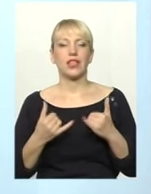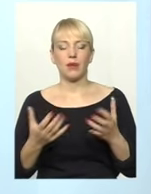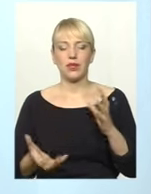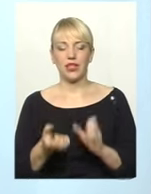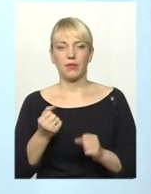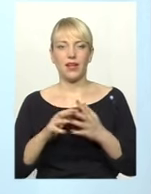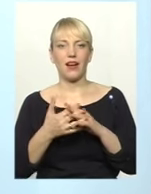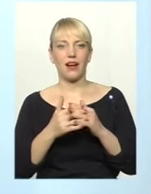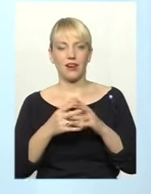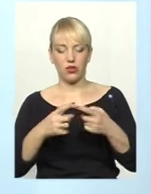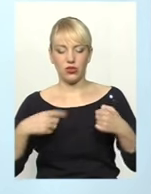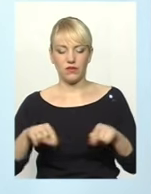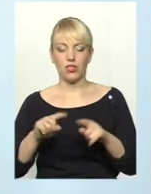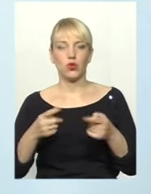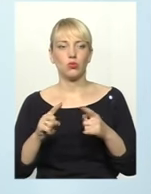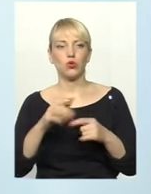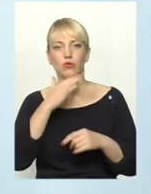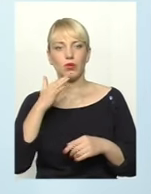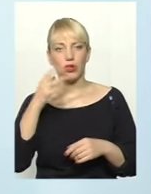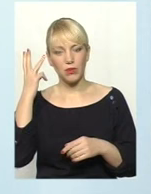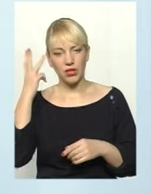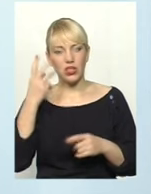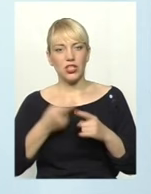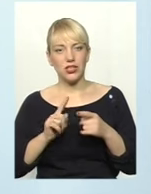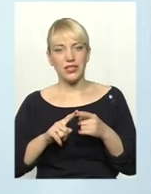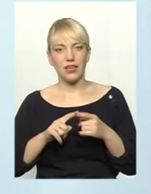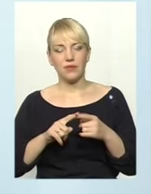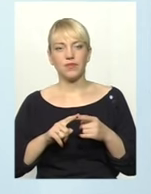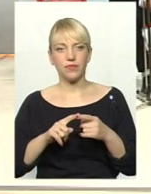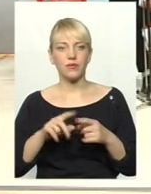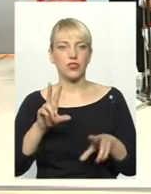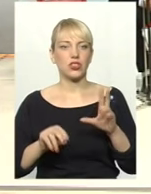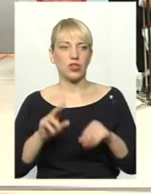аграрної сфери? Тому що в багатьох Хмельниччина асоціюється саме як аграрна область.